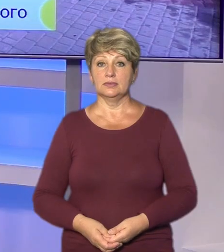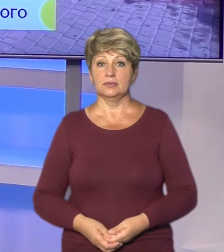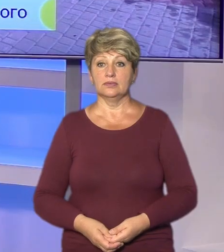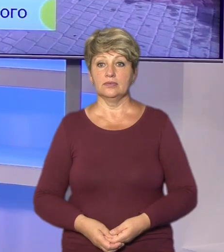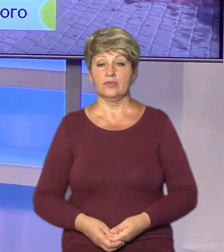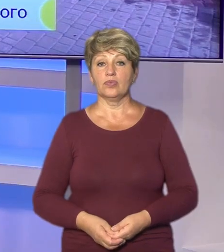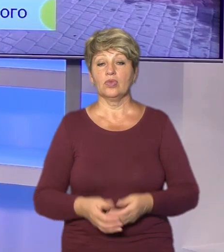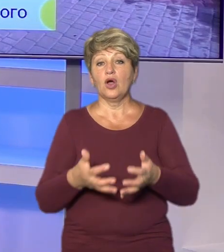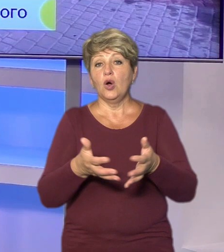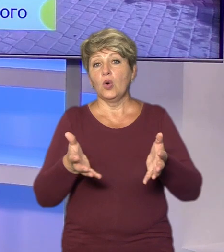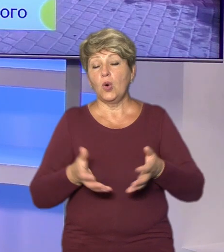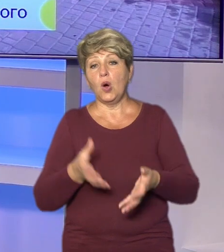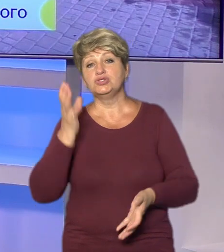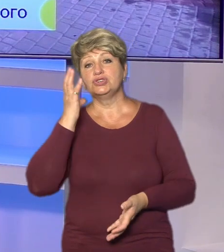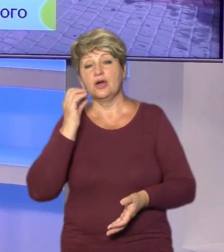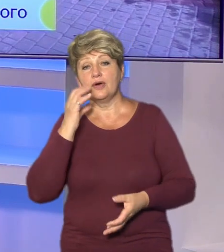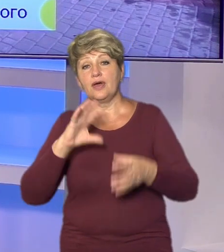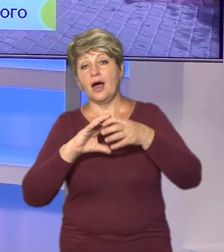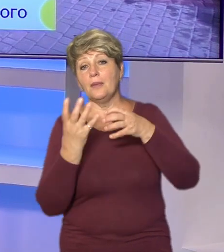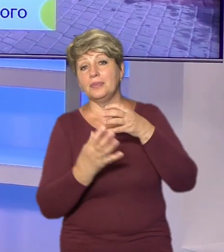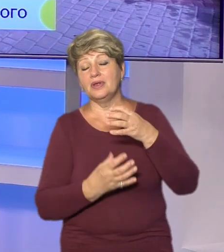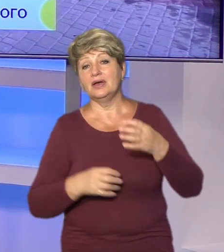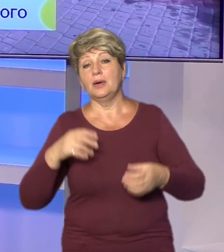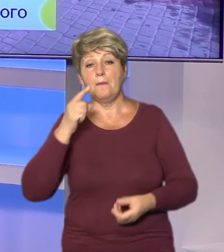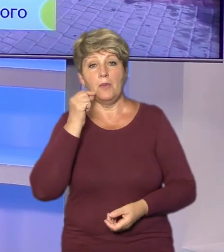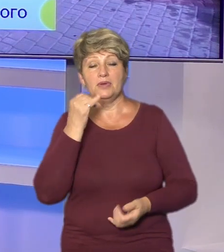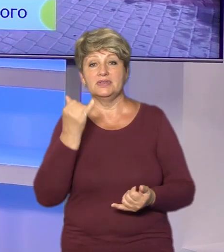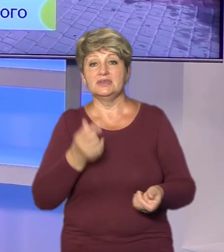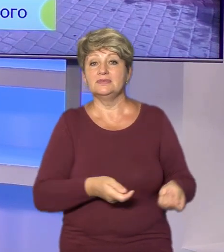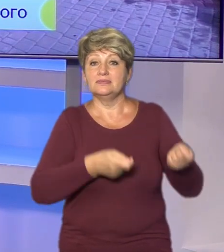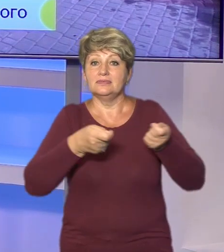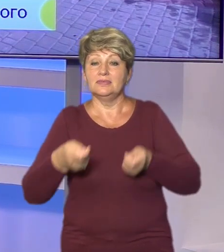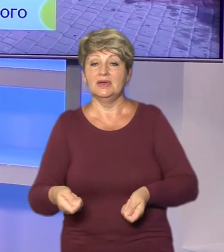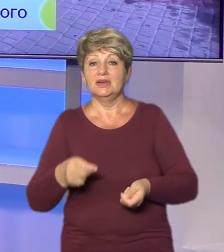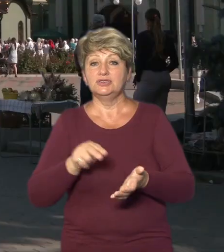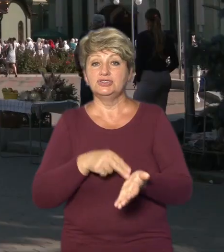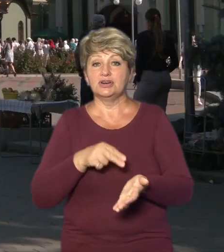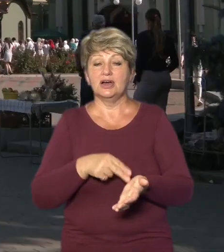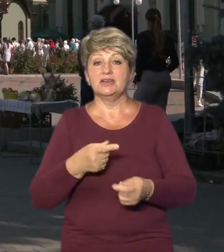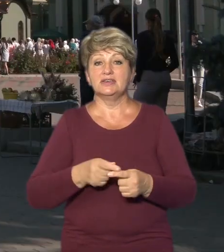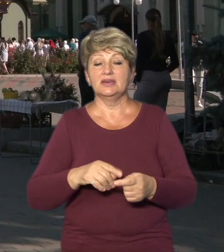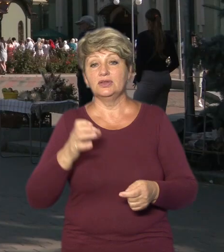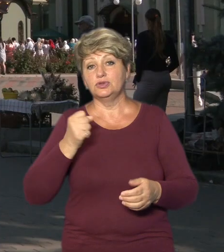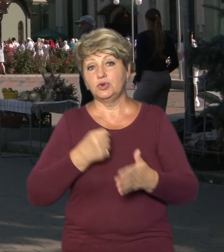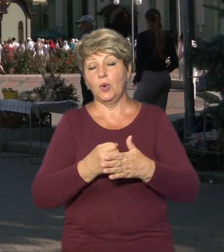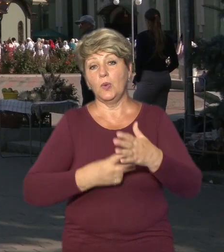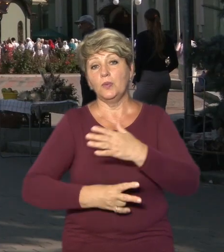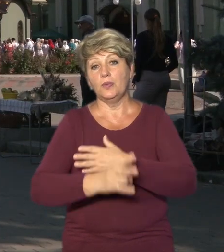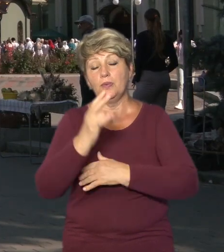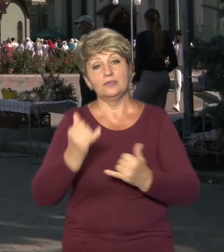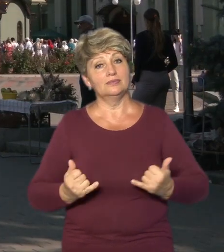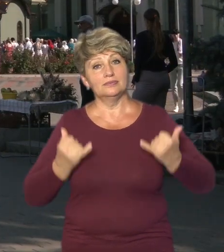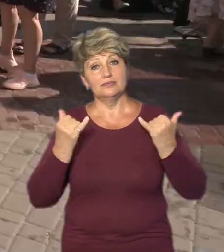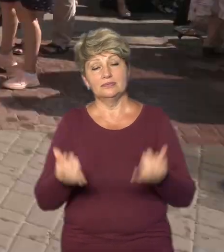Кошики з яблуками, виноградом, сливами та медом несли сьогодні черкасці до Свято-Троїцького кафедрального собору з нагоди